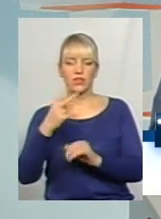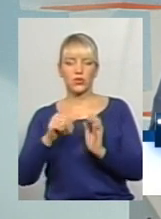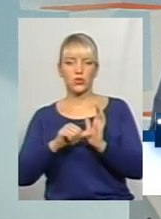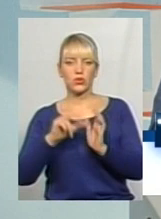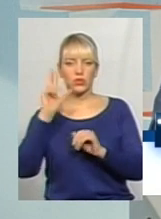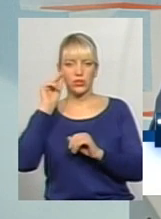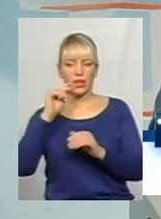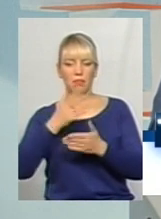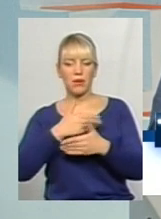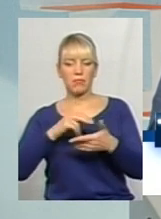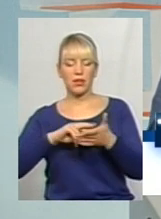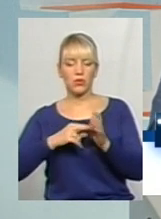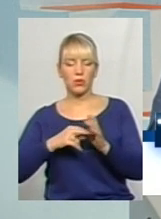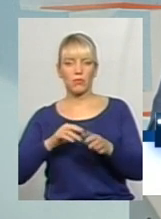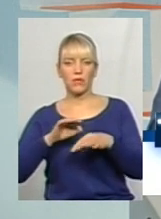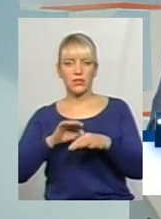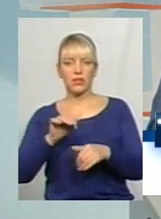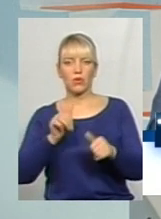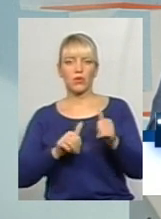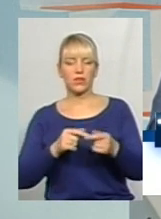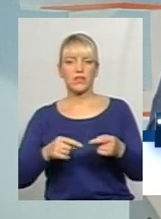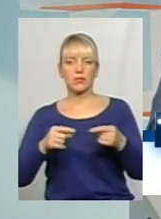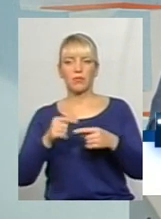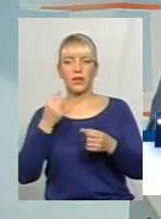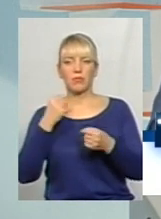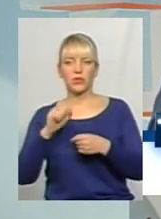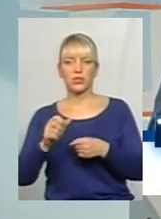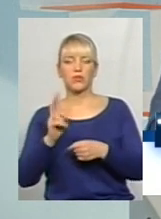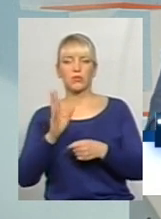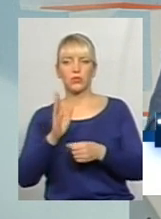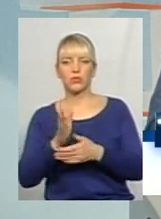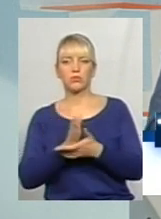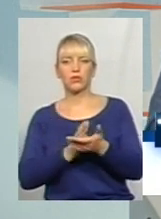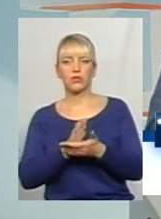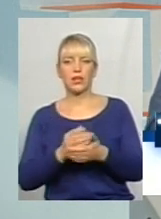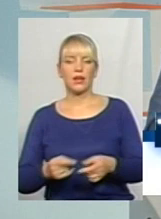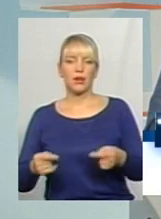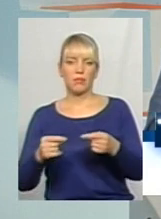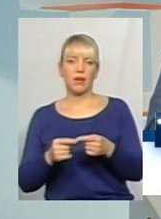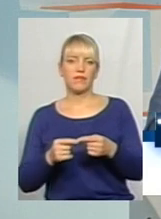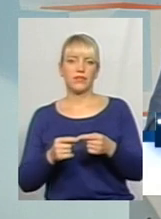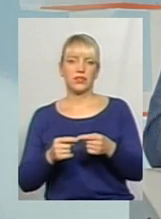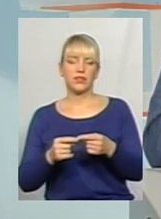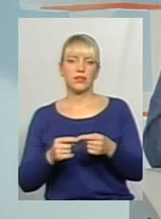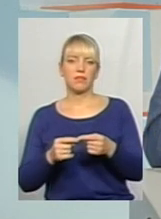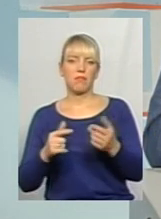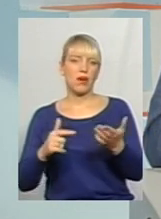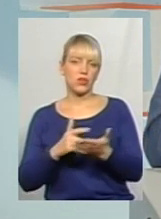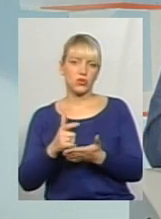провести конкурс і визначити переможців, які будуть обслуговувати певні маршрути. Що стосується